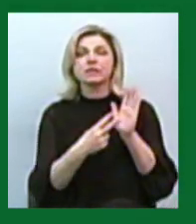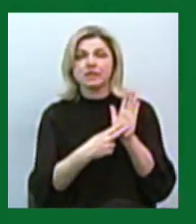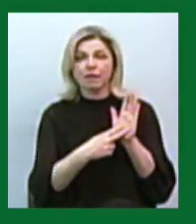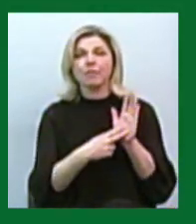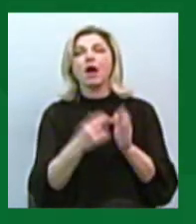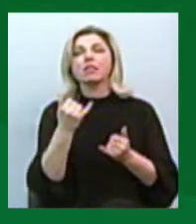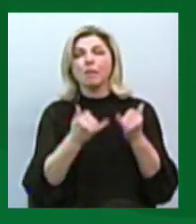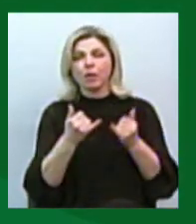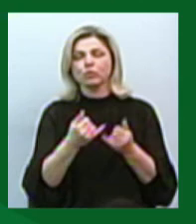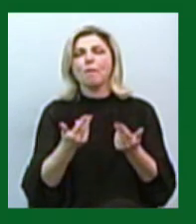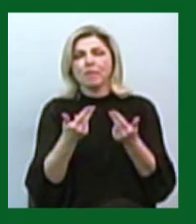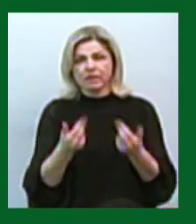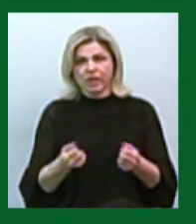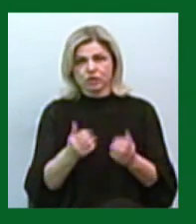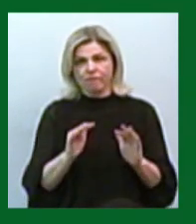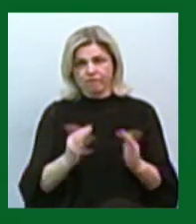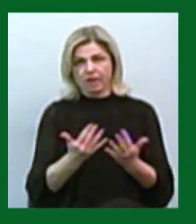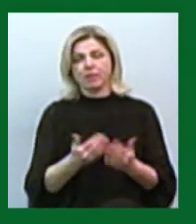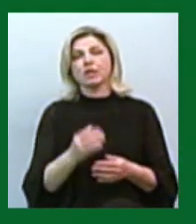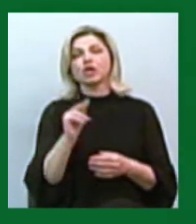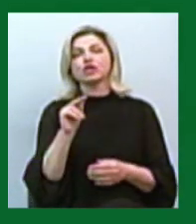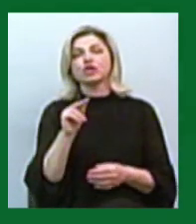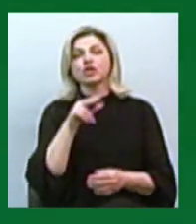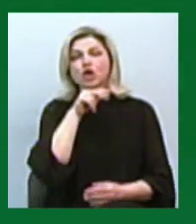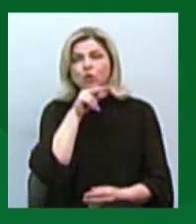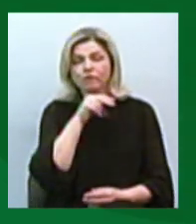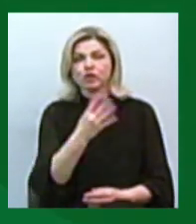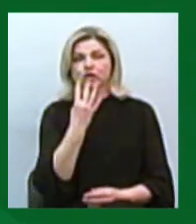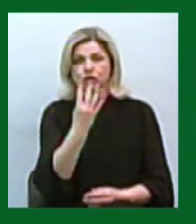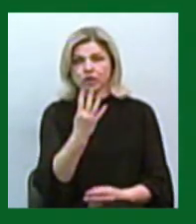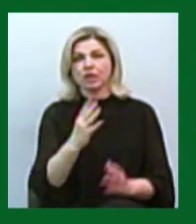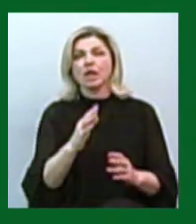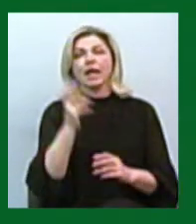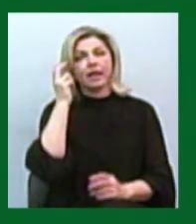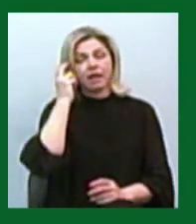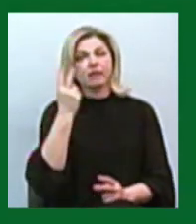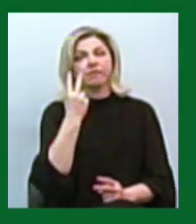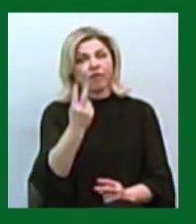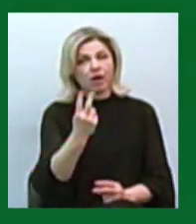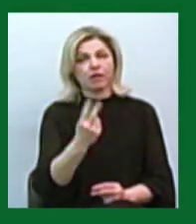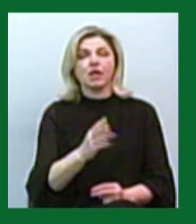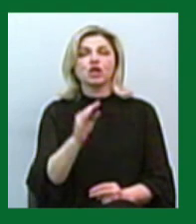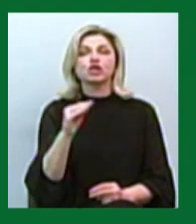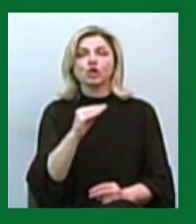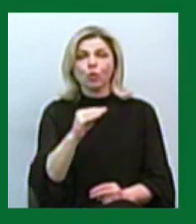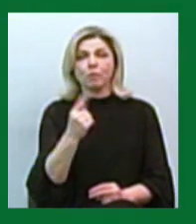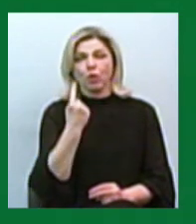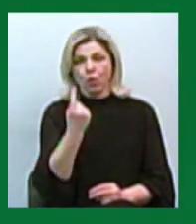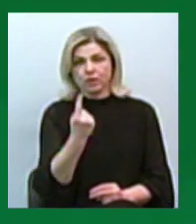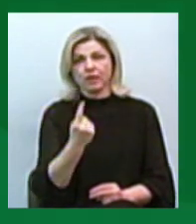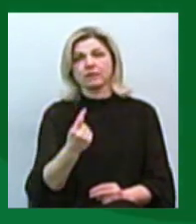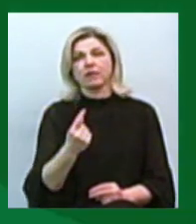підтверджених випадки COVID-19. В Чернівецькій області 4 випадки, в Києві 2 та в Житомирській 1